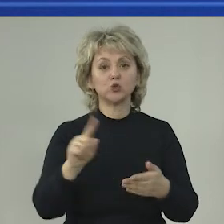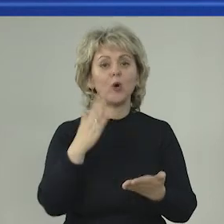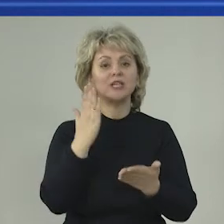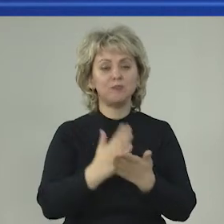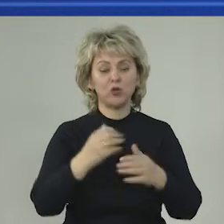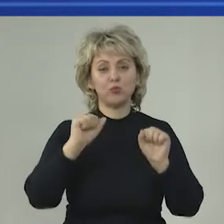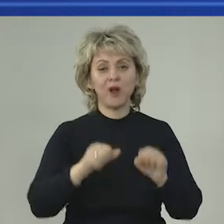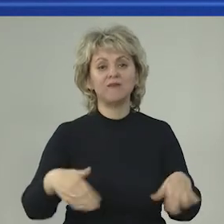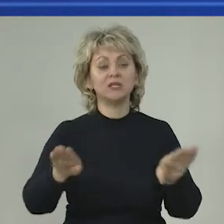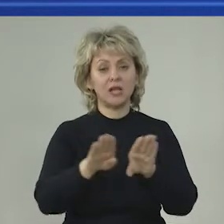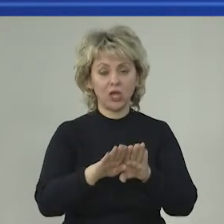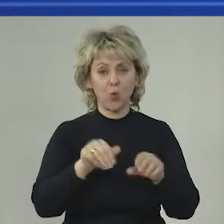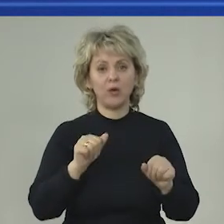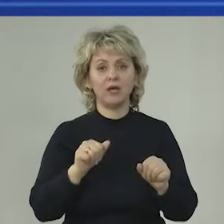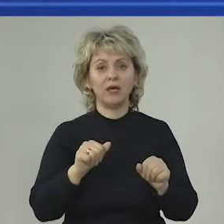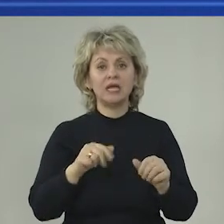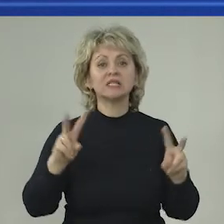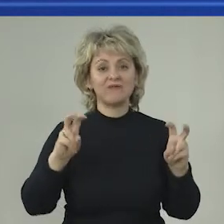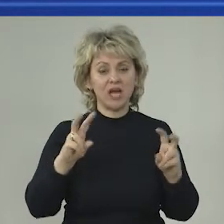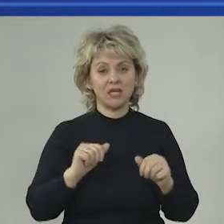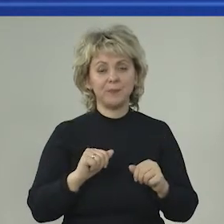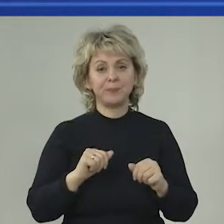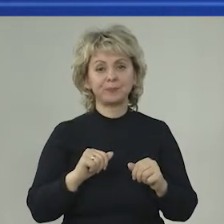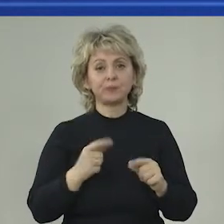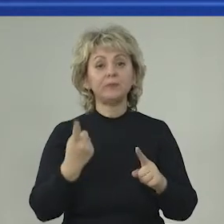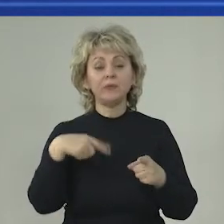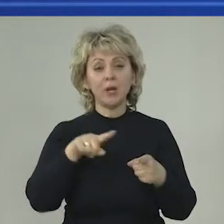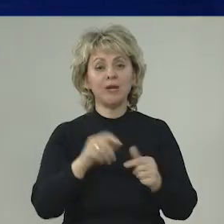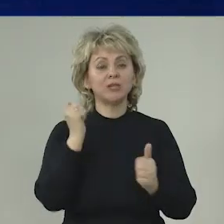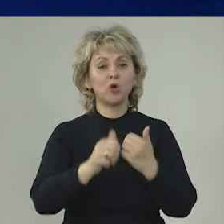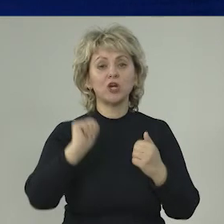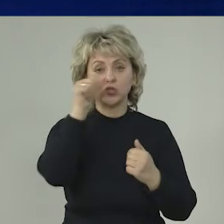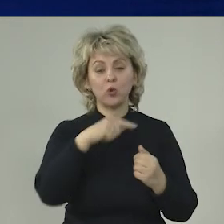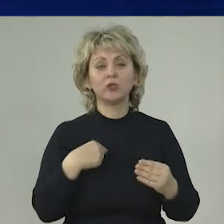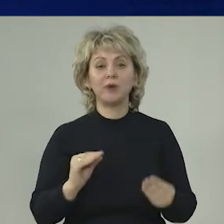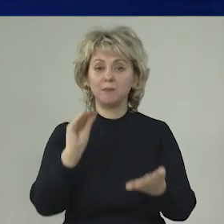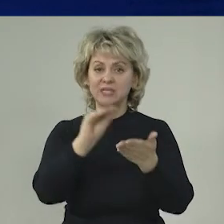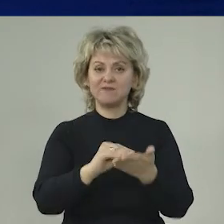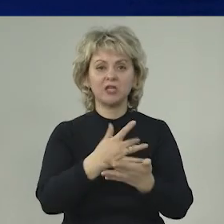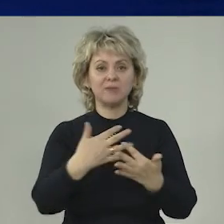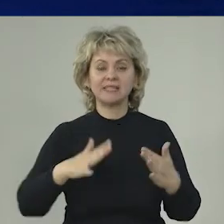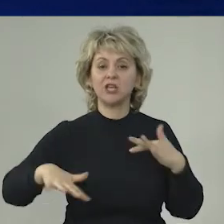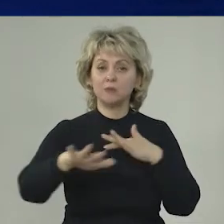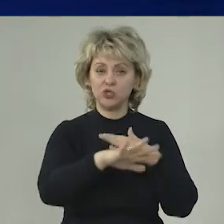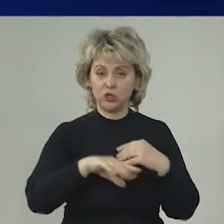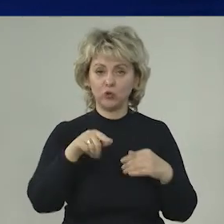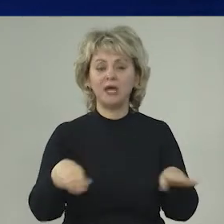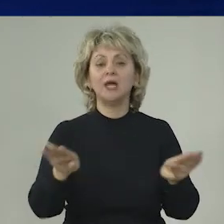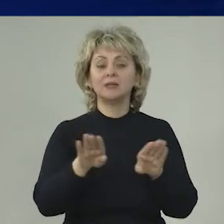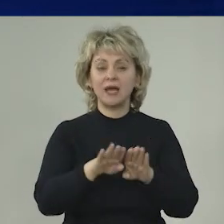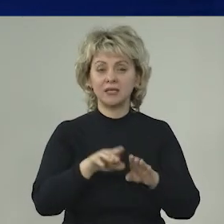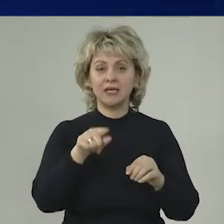что они имеют право на такое звание. Поэтому ежегодно мы присваиваем нескольким территориям